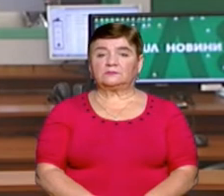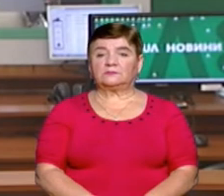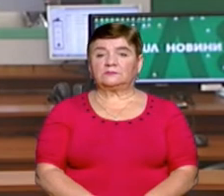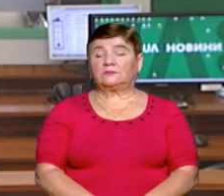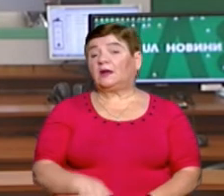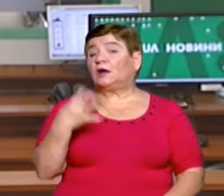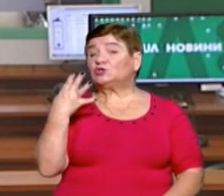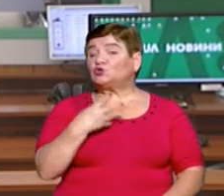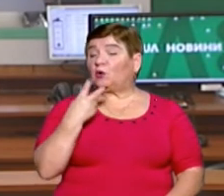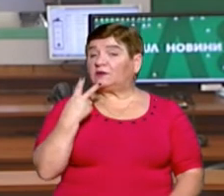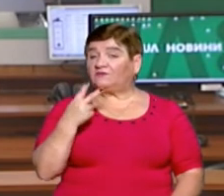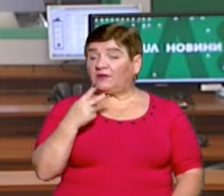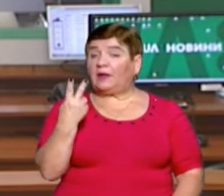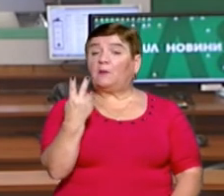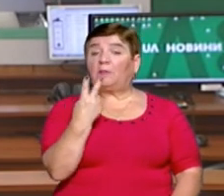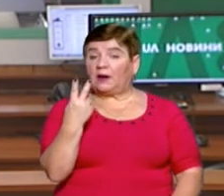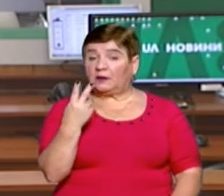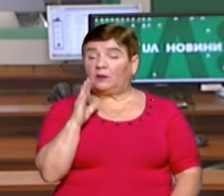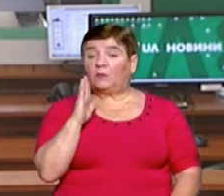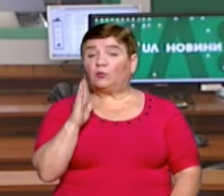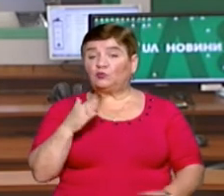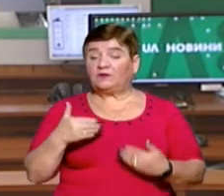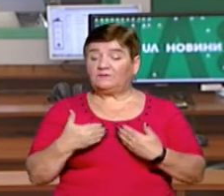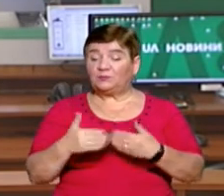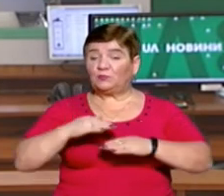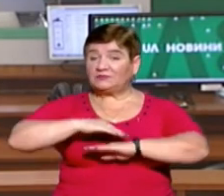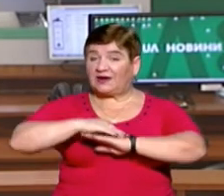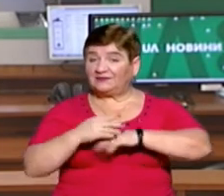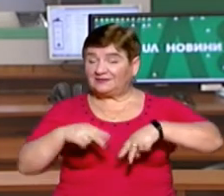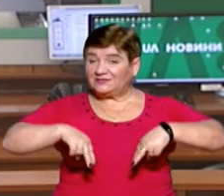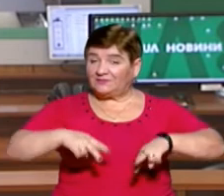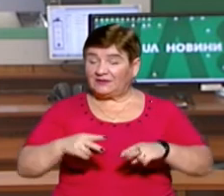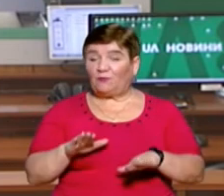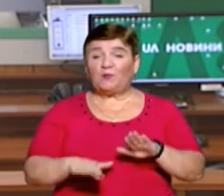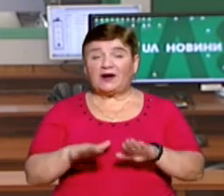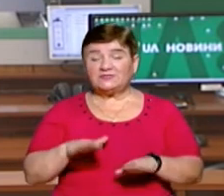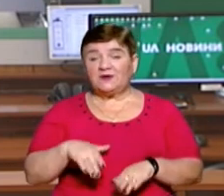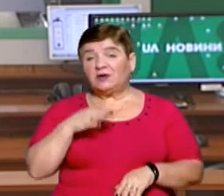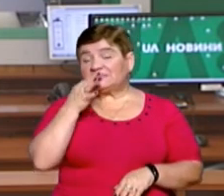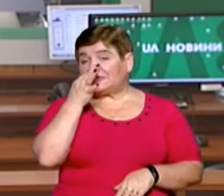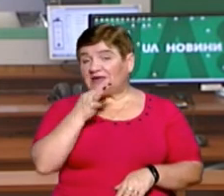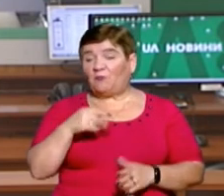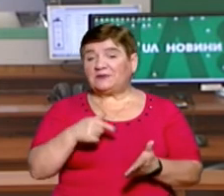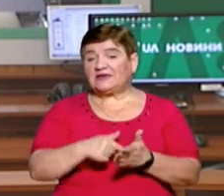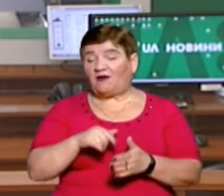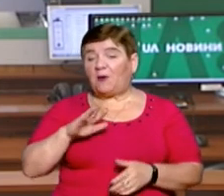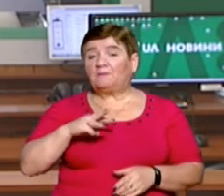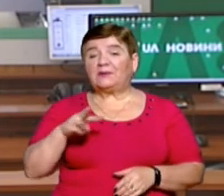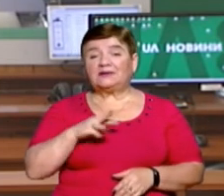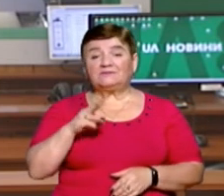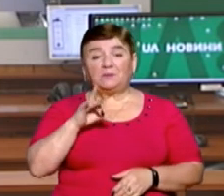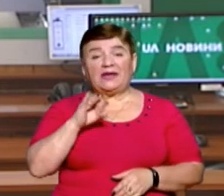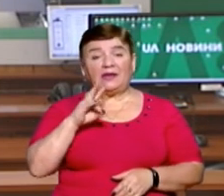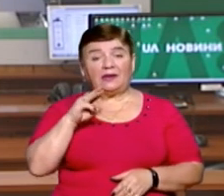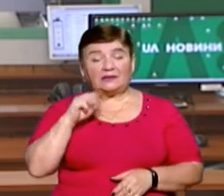42 пари танцюватимуть сьогодні вальс випускників у Мукачеві. Про це розповів речник Мукачевської міськради Владислав Мехета.